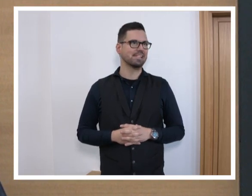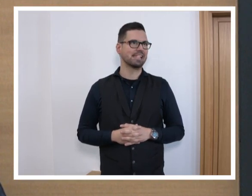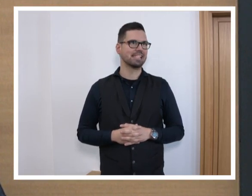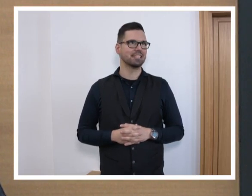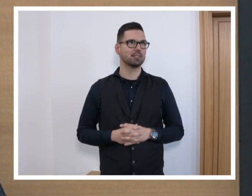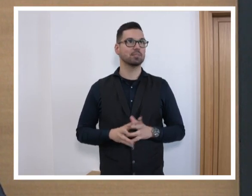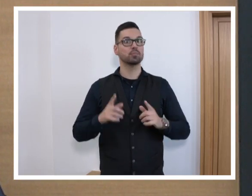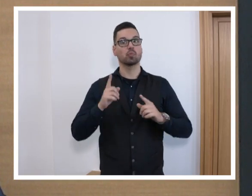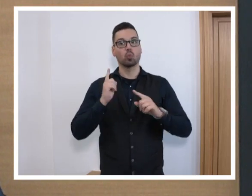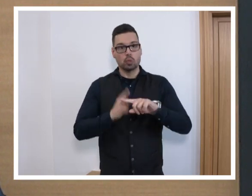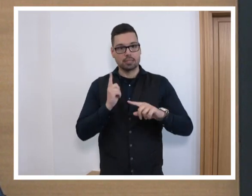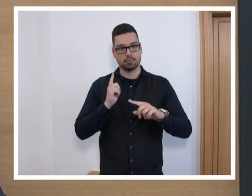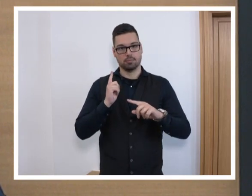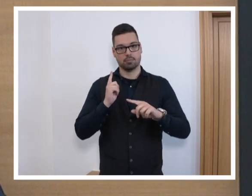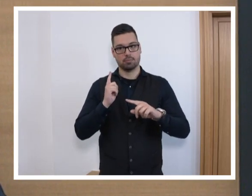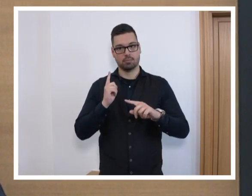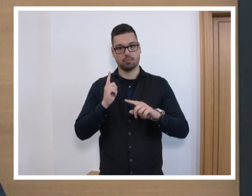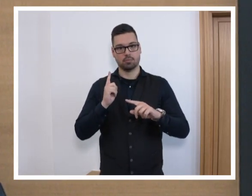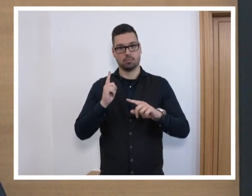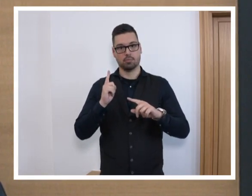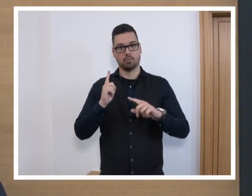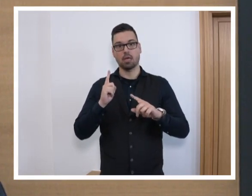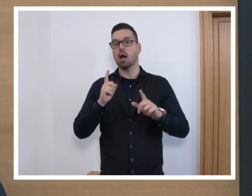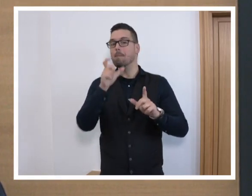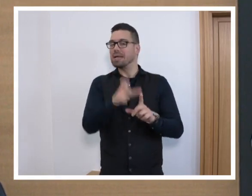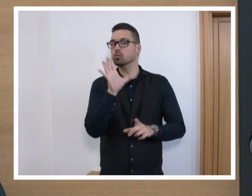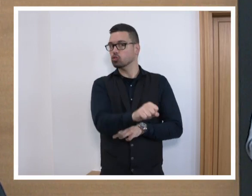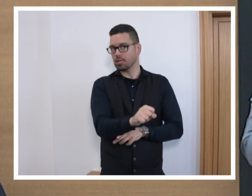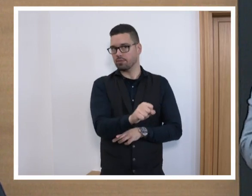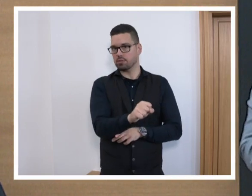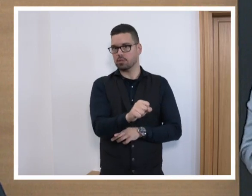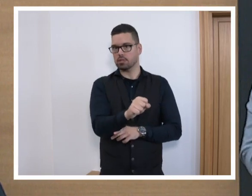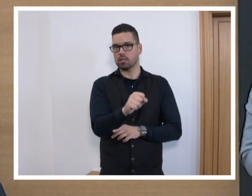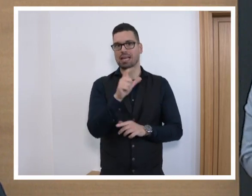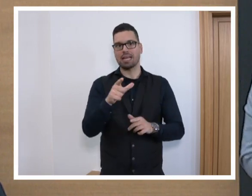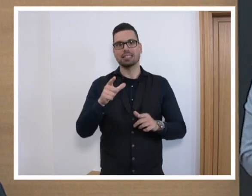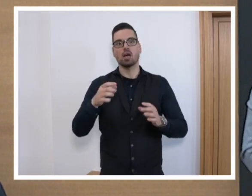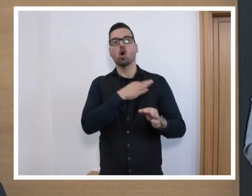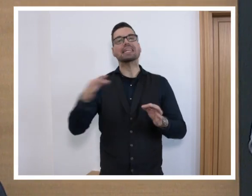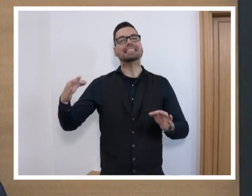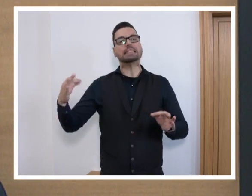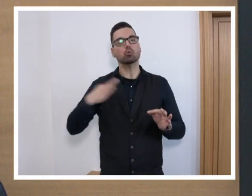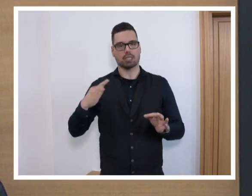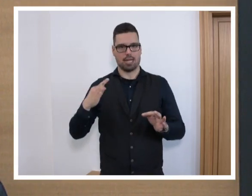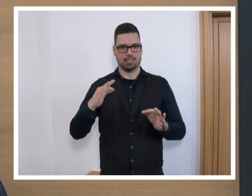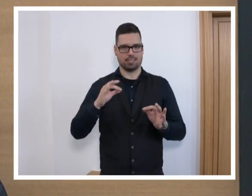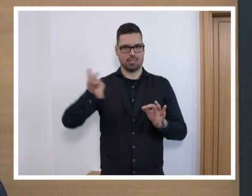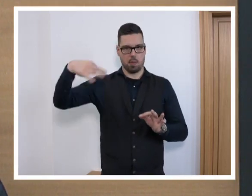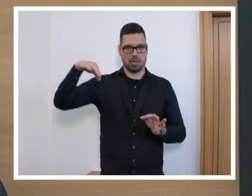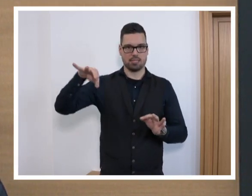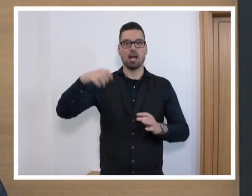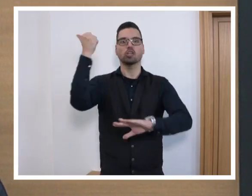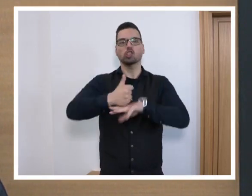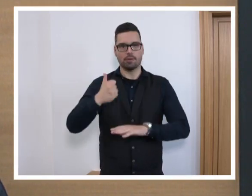Und hätten Sie, und jetzt greife ich Sie tatsächlich persönlich an, hätten Sie als Gesundheitsminister die Bewältigung der Arzneimittelkrise zur